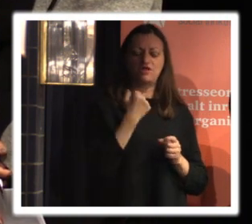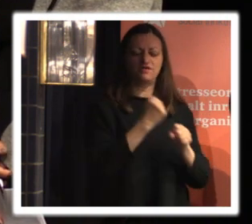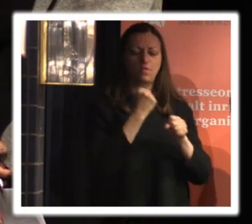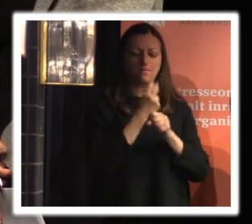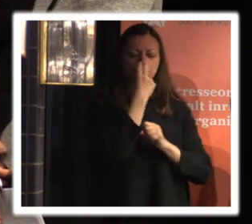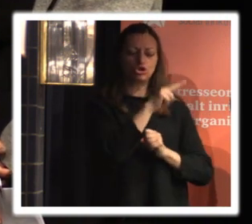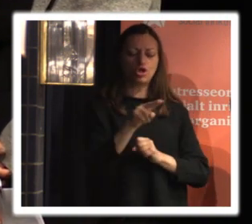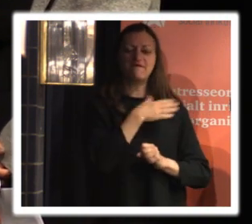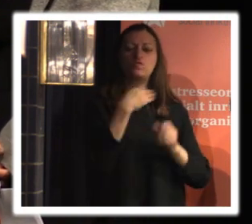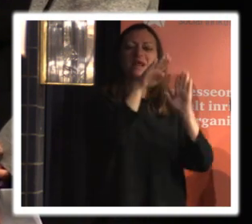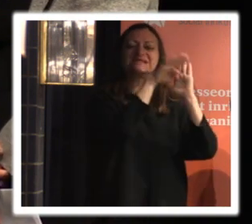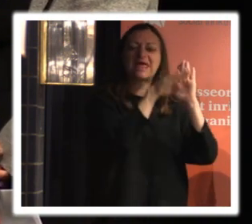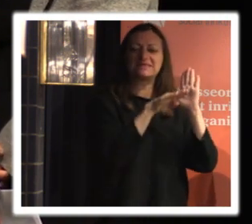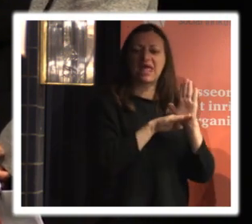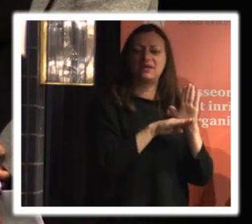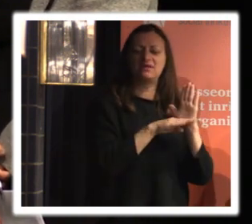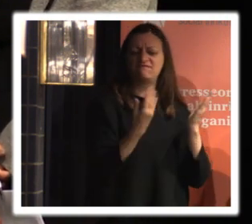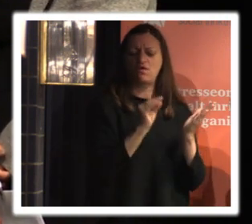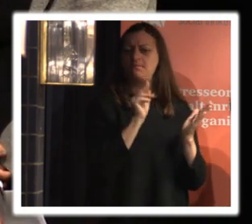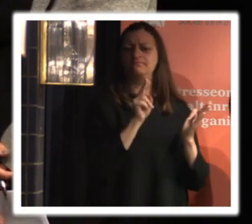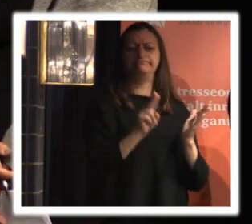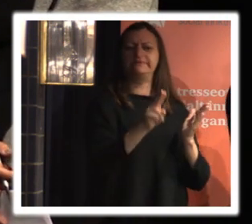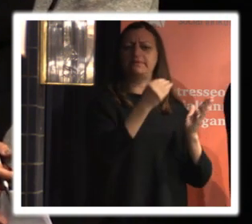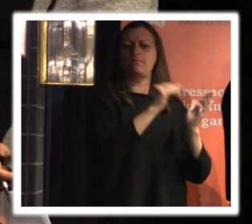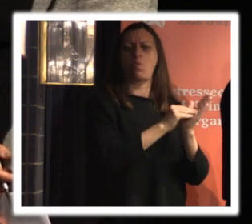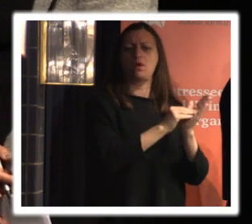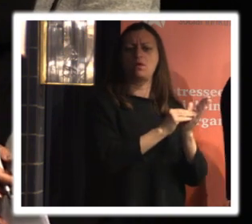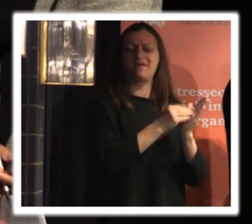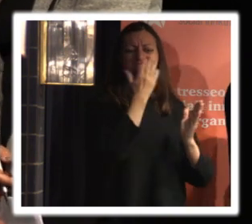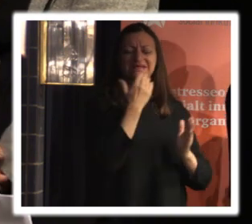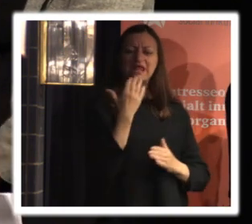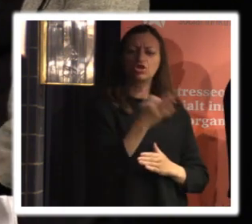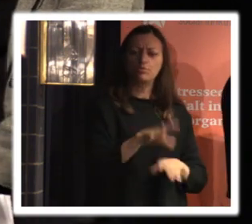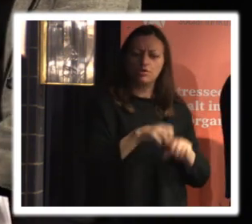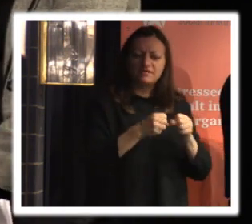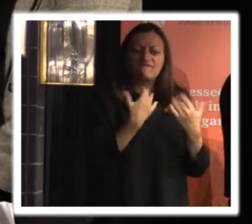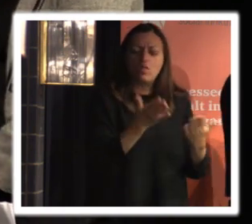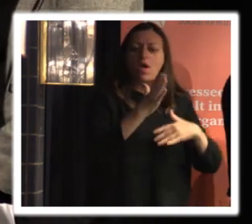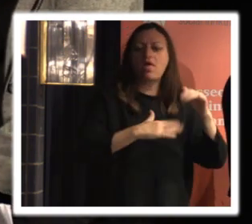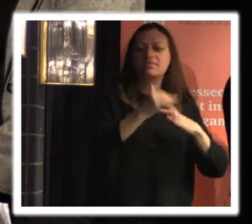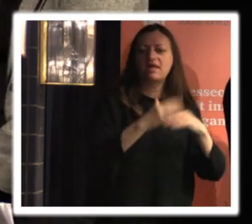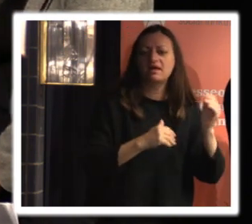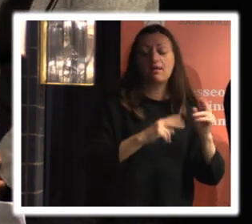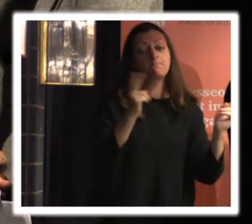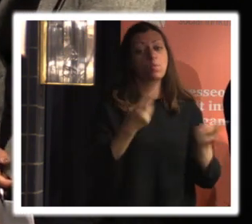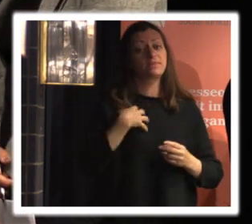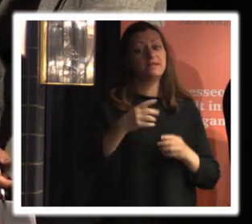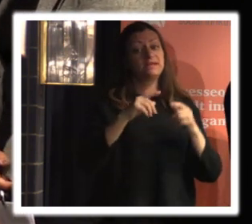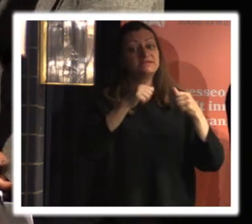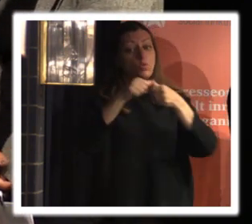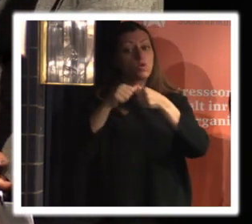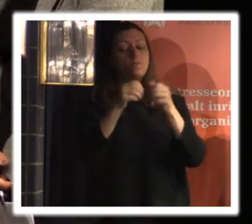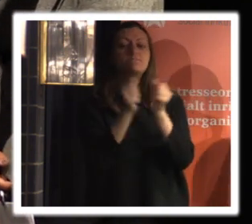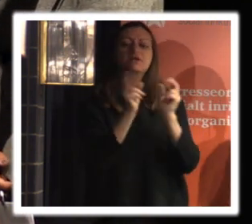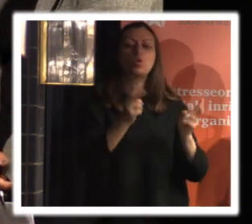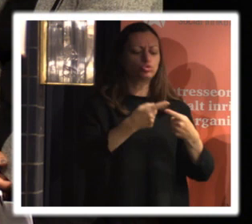vad står det där att vi får hantera för uppgifter både som riksorganisation men också lokalföreningen vad står